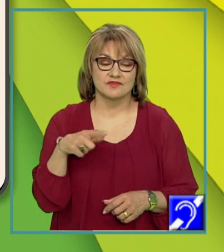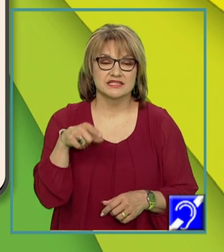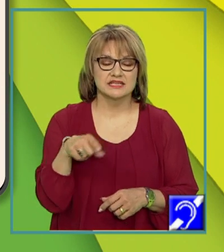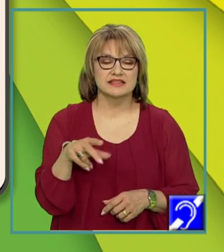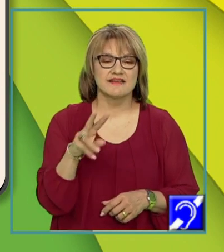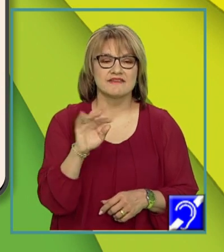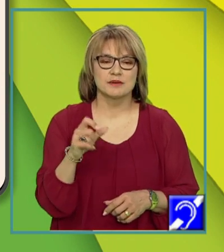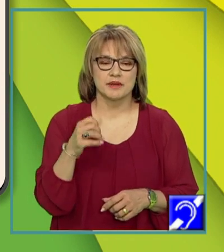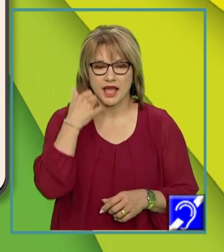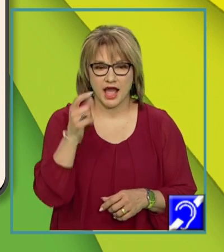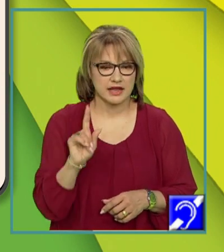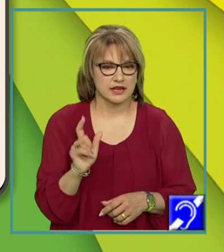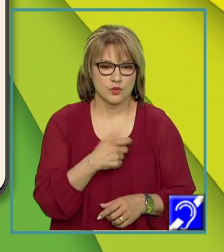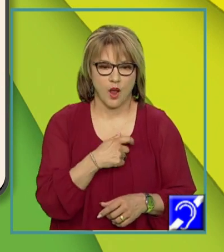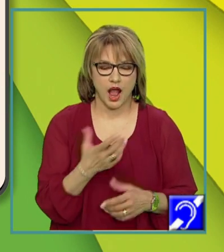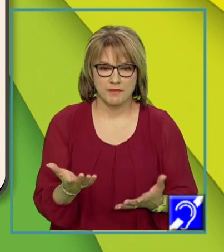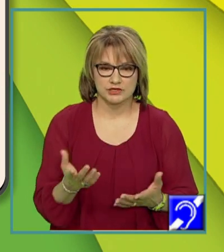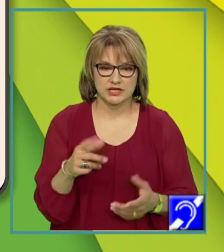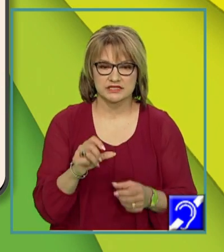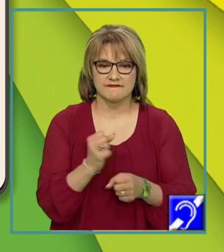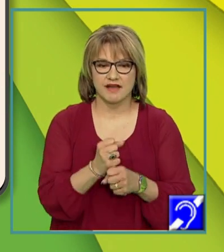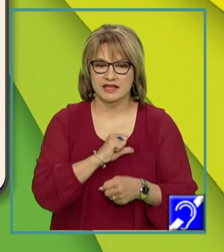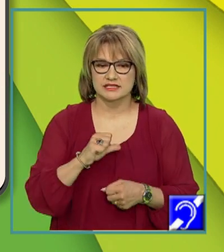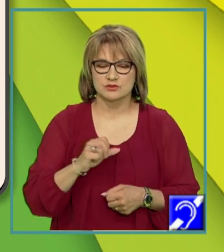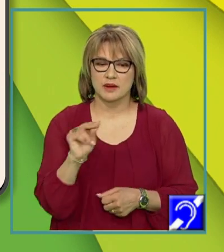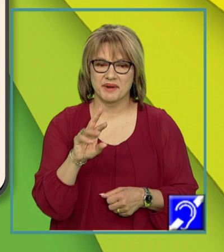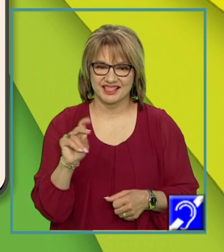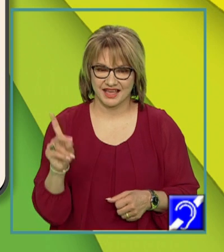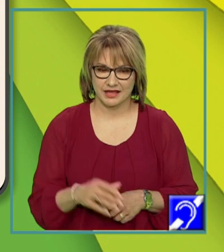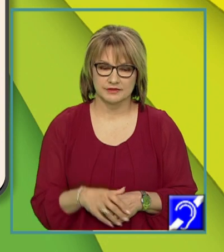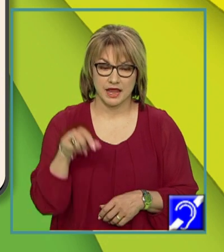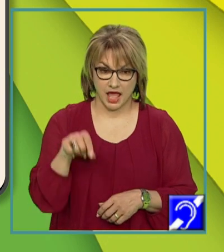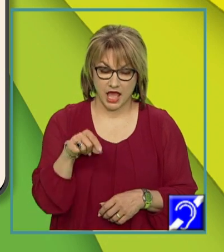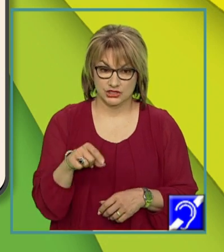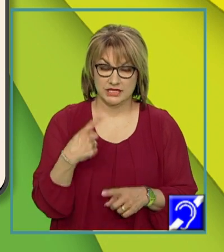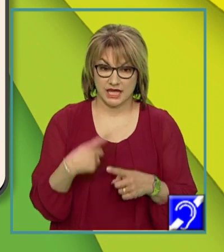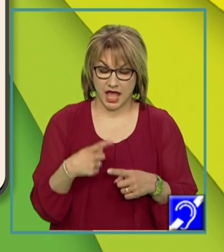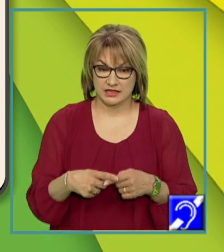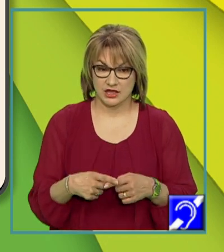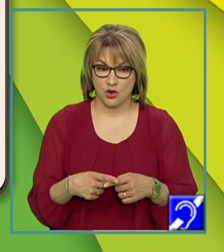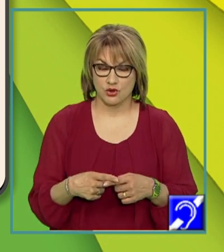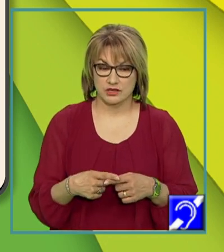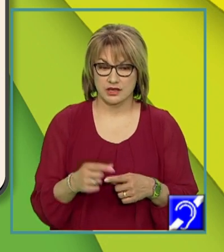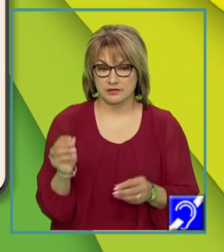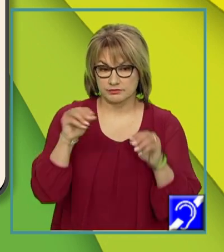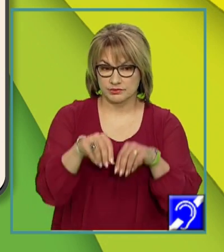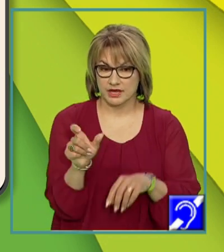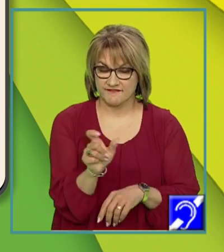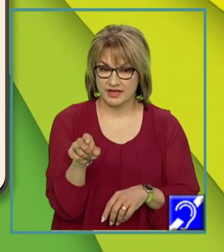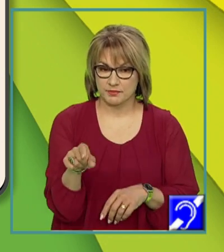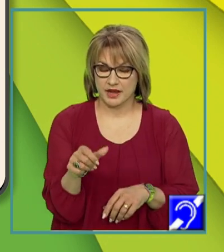verbe care nu au capacitatea de a forma singure predicat. În această categorie, încadrăm verbele